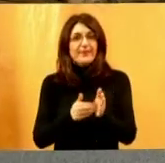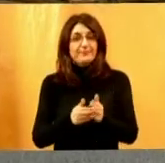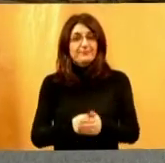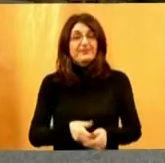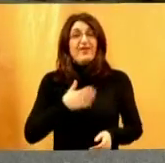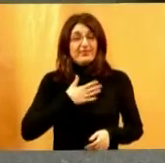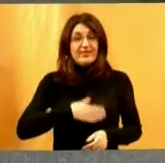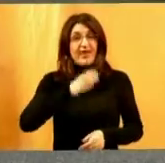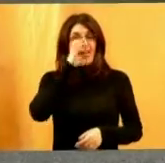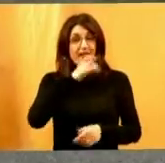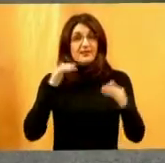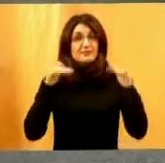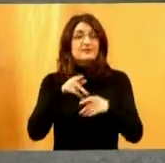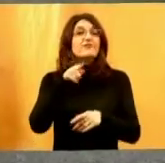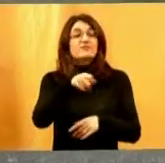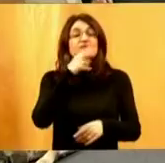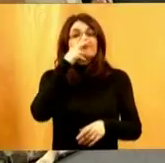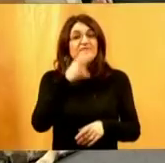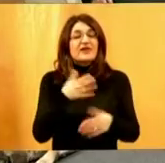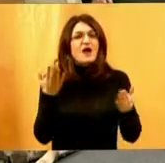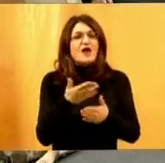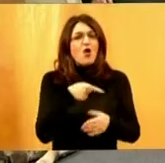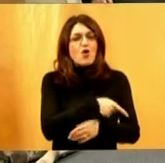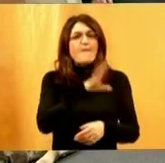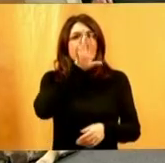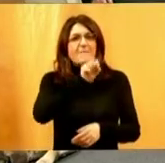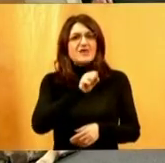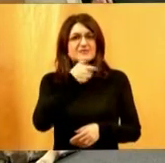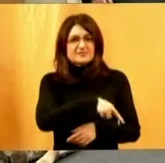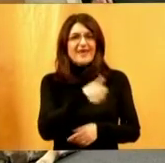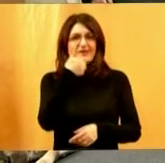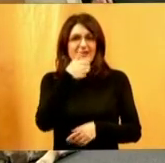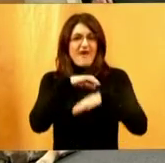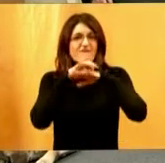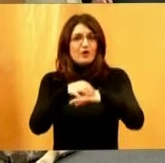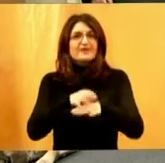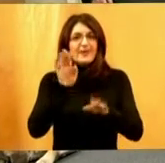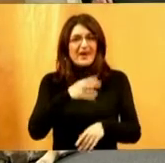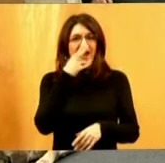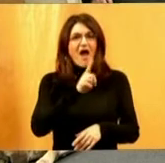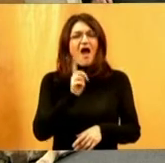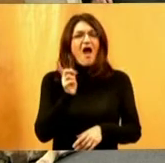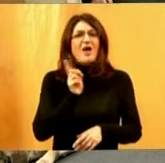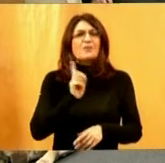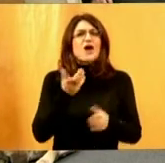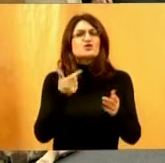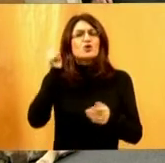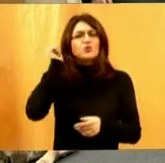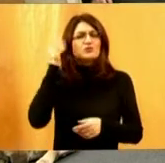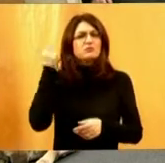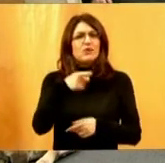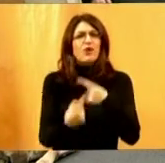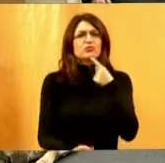dragi gledatelji, svi ste videli kako je opremljena jedan pas vodić. Pa neka da izbjegnemo jučešnji